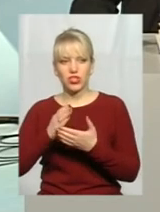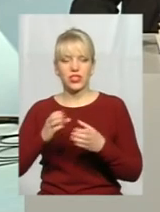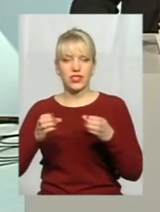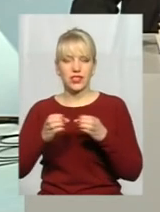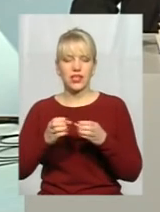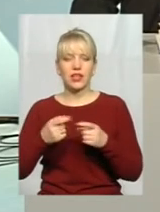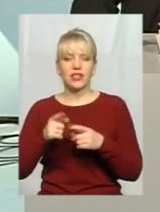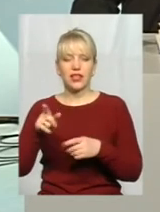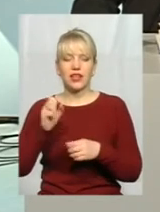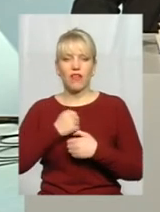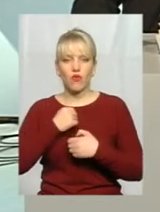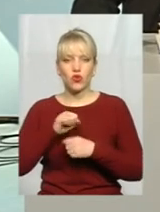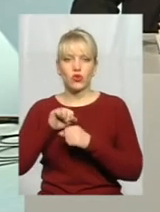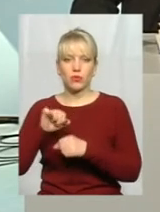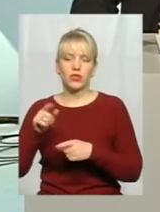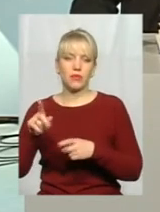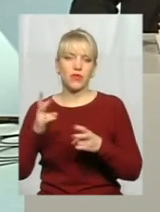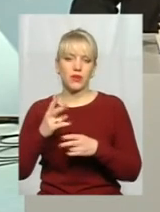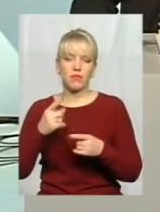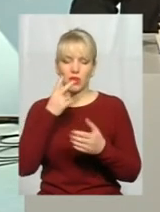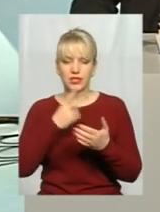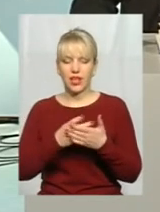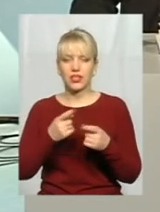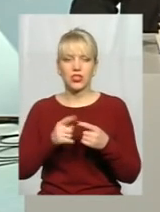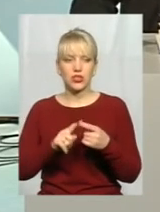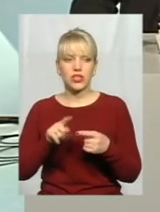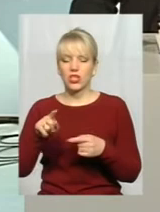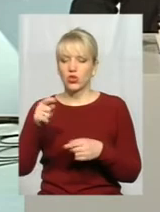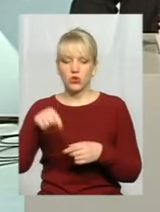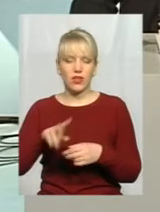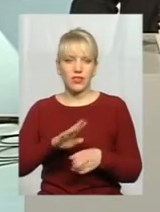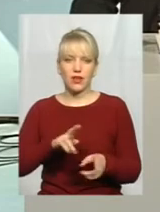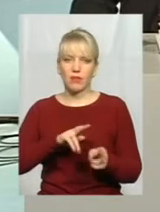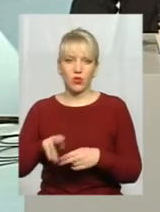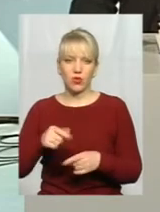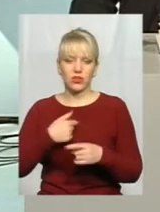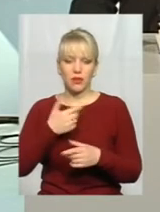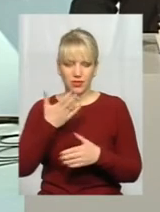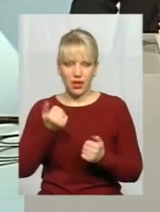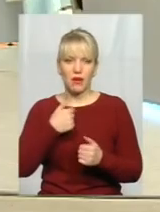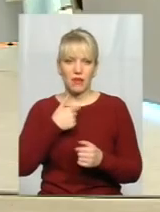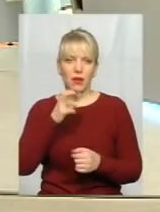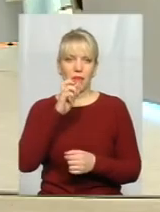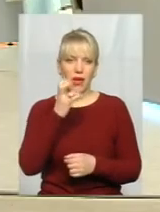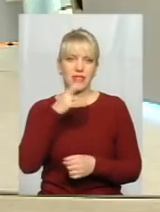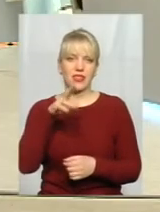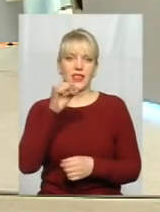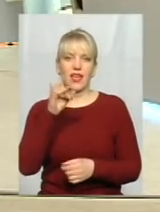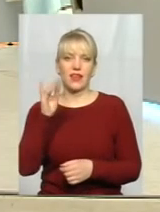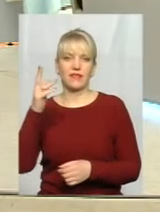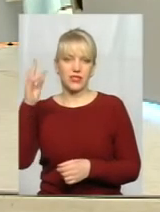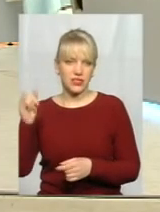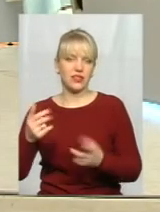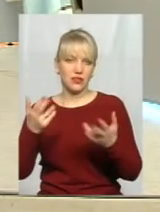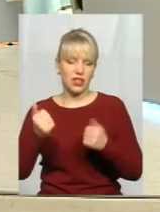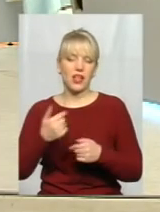воєн-оборонець, ми мусимо перше ініціювати ці питання, щоб показати. Ви сюди не приходьте. Так, ми бандерівці. Ми сюди приходимо. Не приходьте до нас,